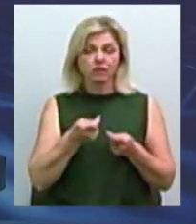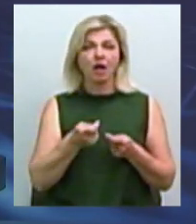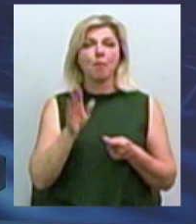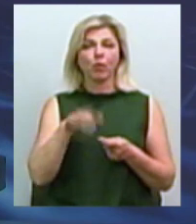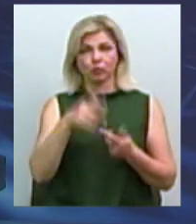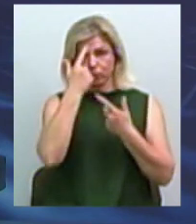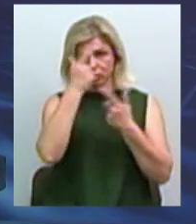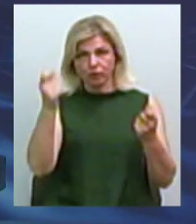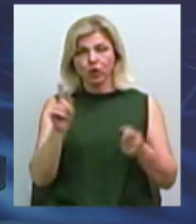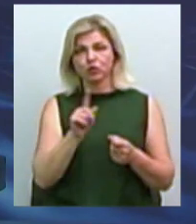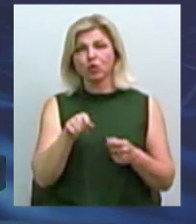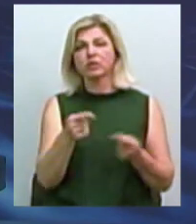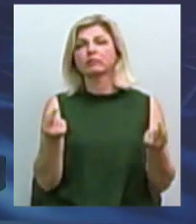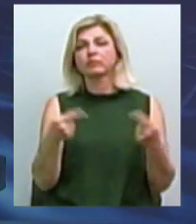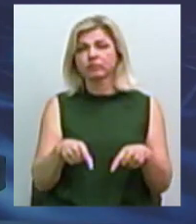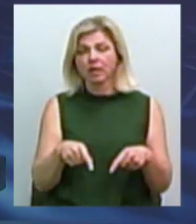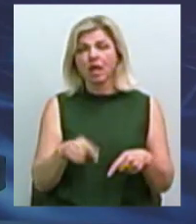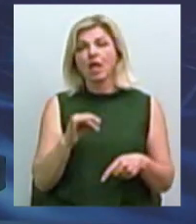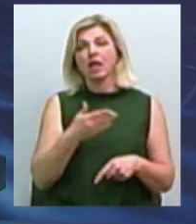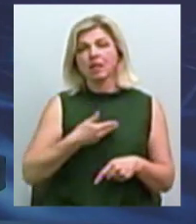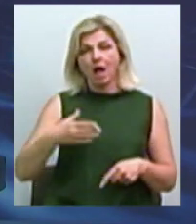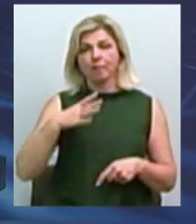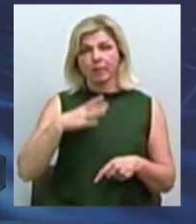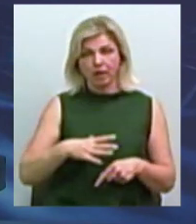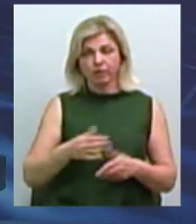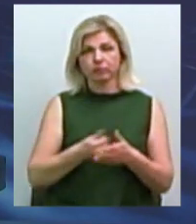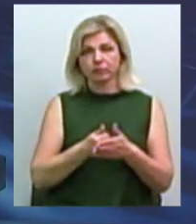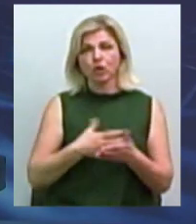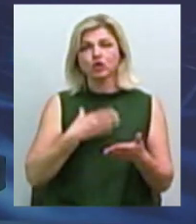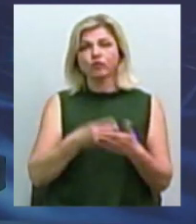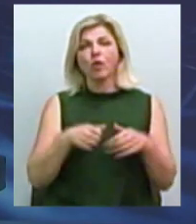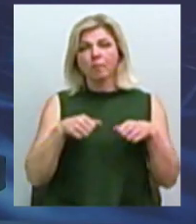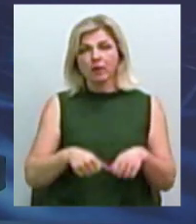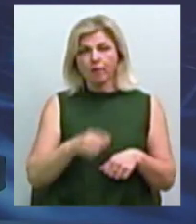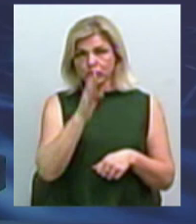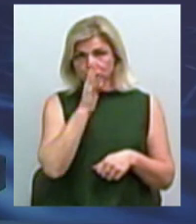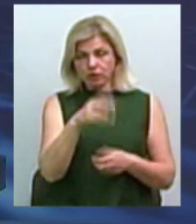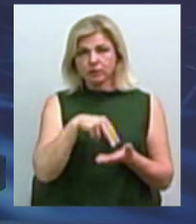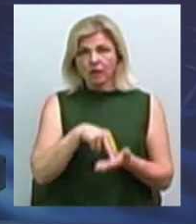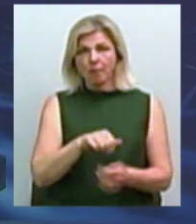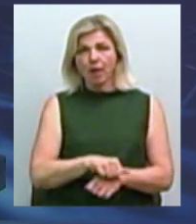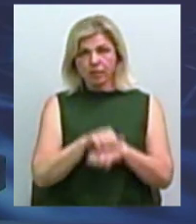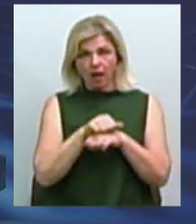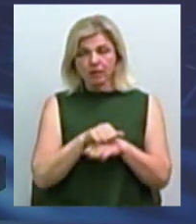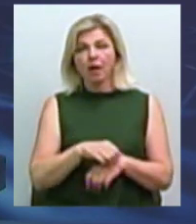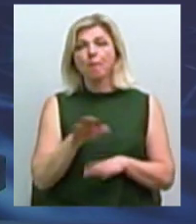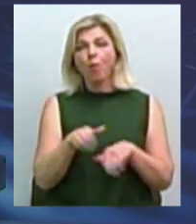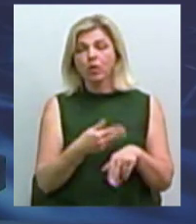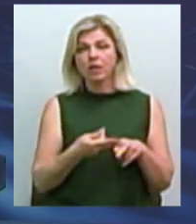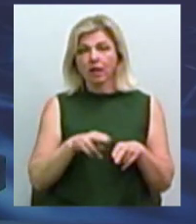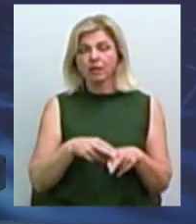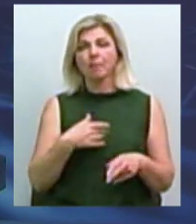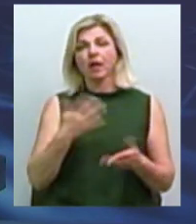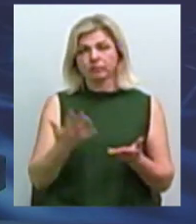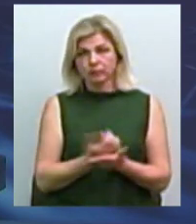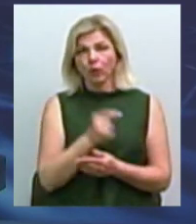заявила, що він є руйнівний. До того нас не чули. І нам прийшло свістовувати своє право. Ми під 4 місяці стояли на майдані. Після того ми завоювали